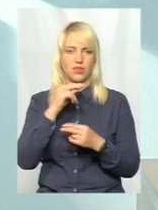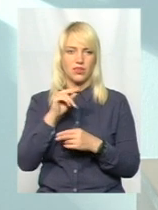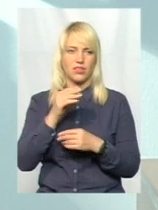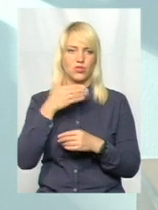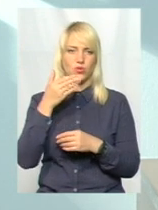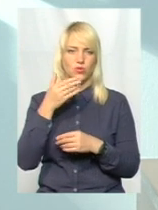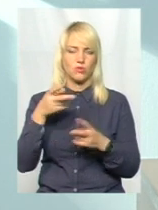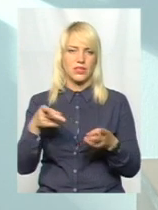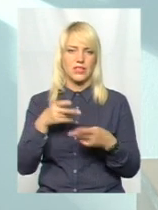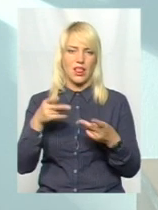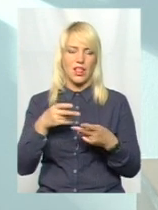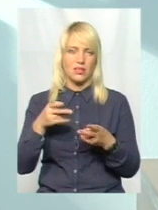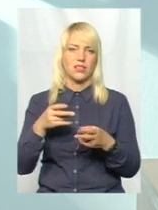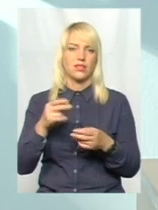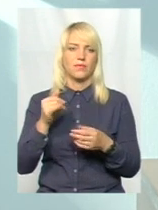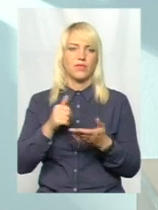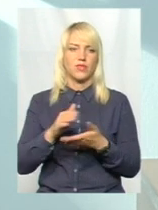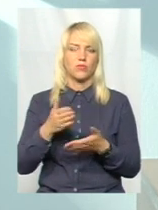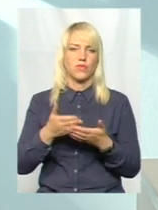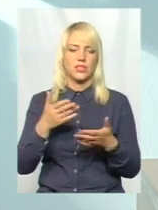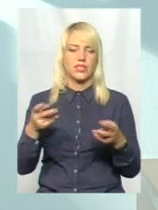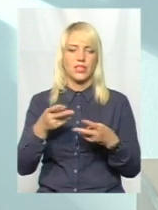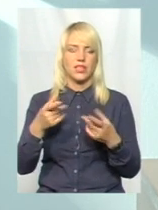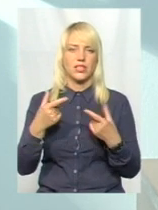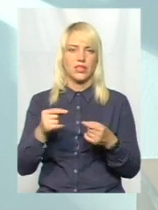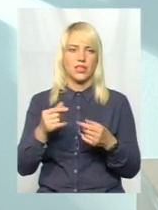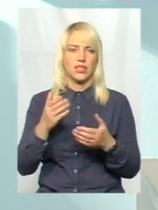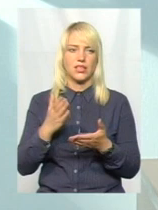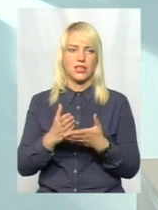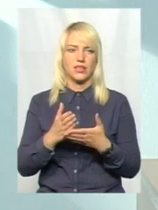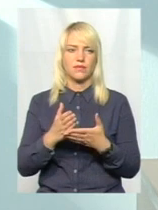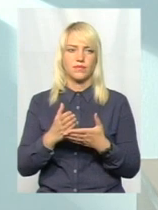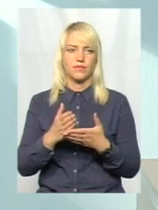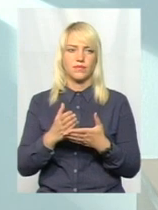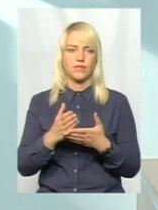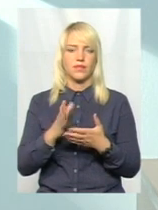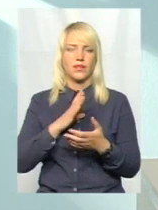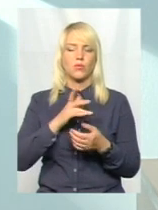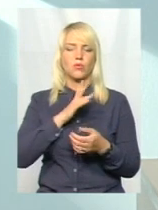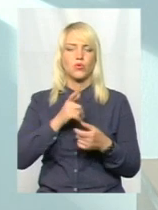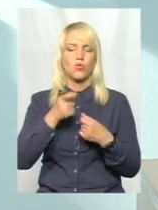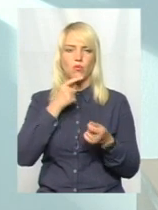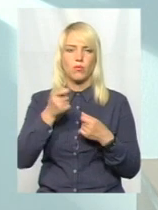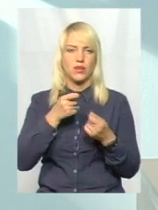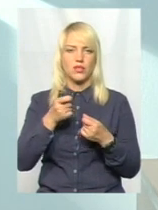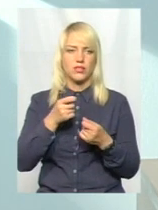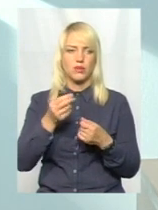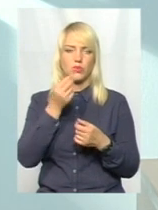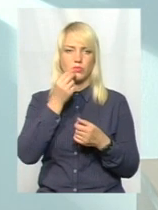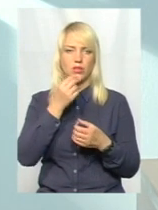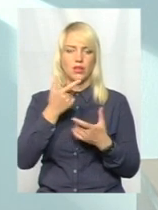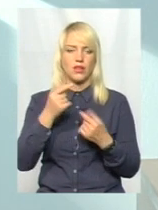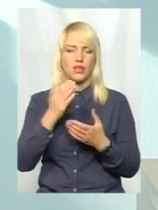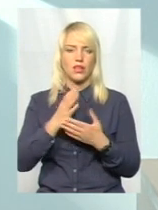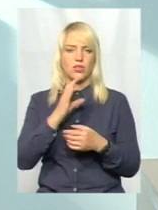суп, салат, відмовитися від салатів, які заправлені, навіть не відмовитися, а бути обережними у споживанні салатів, які заправлені